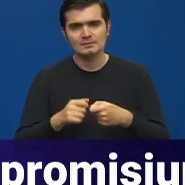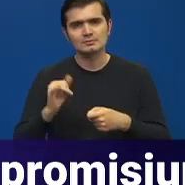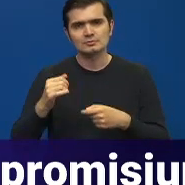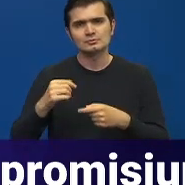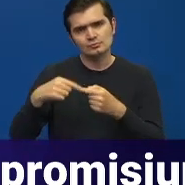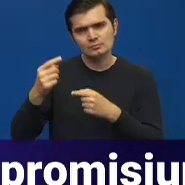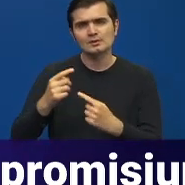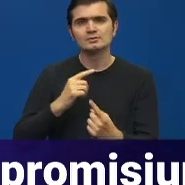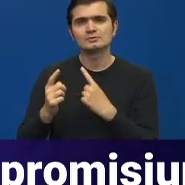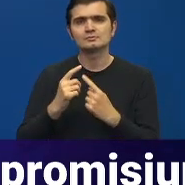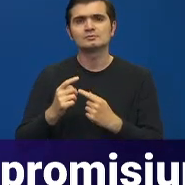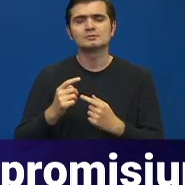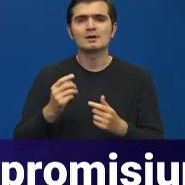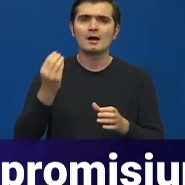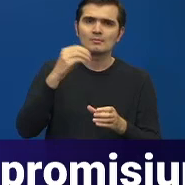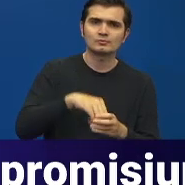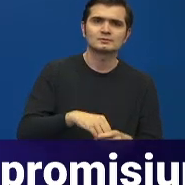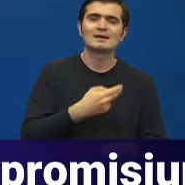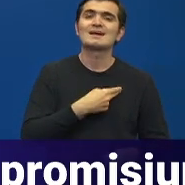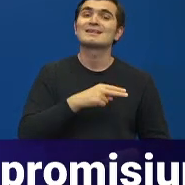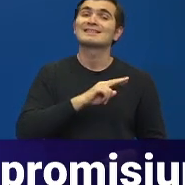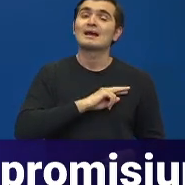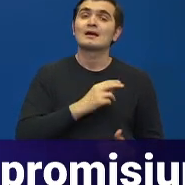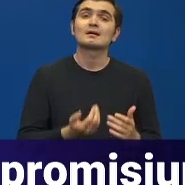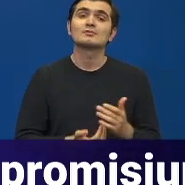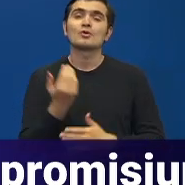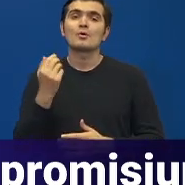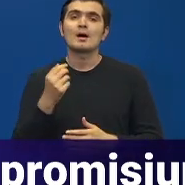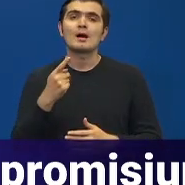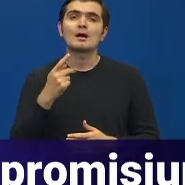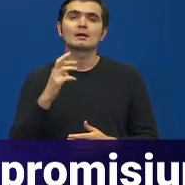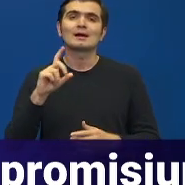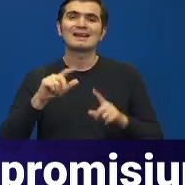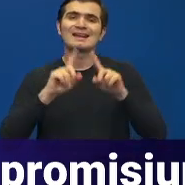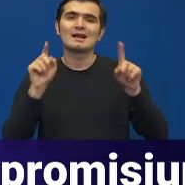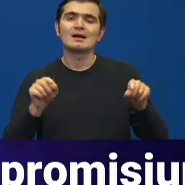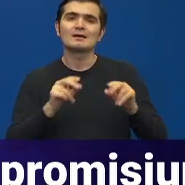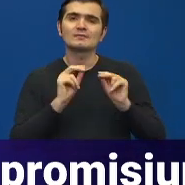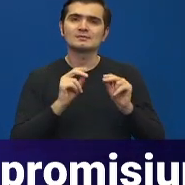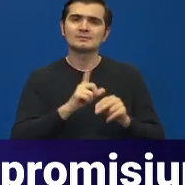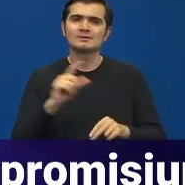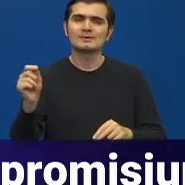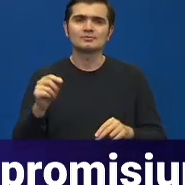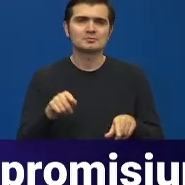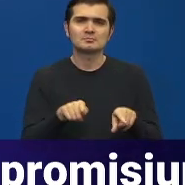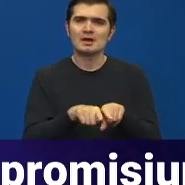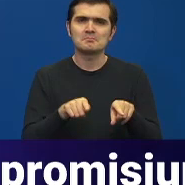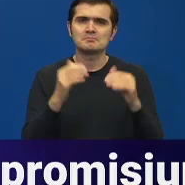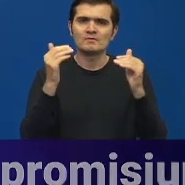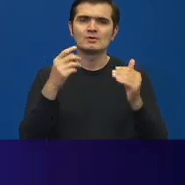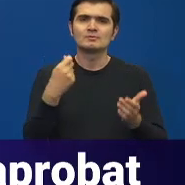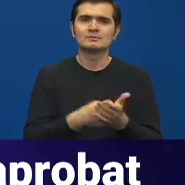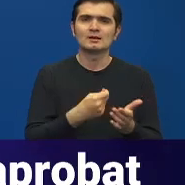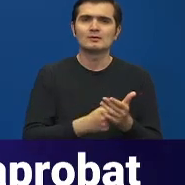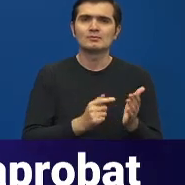Măsura include garantarea ca noua grillă în învățământ să plece de la salariul mediu brut pe economie, așa cum au